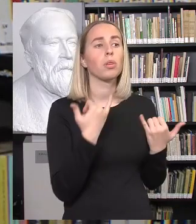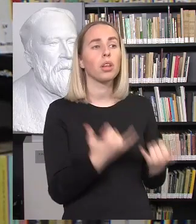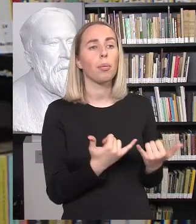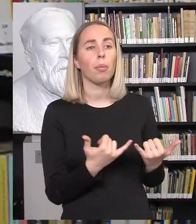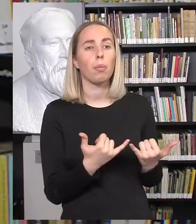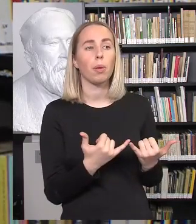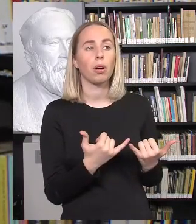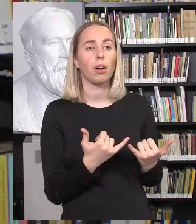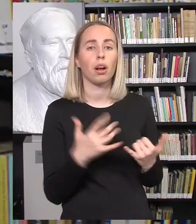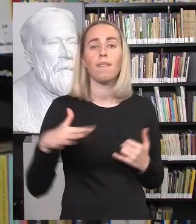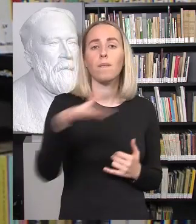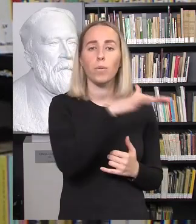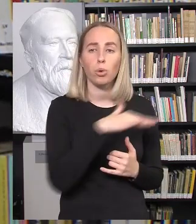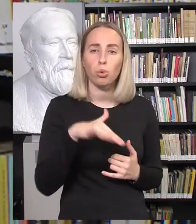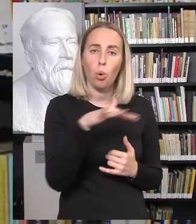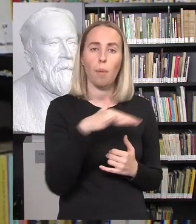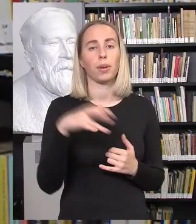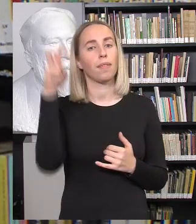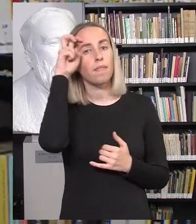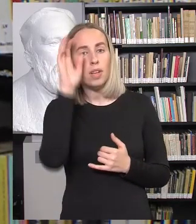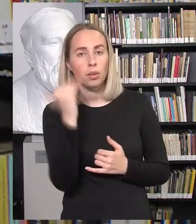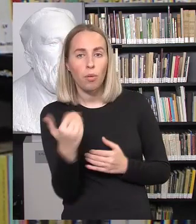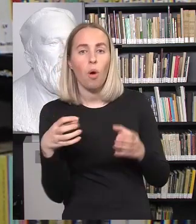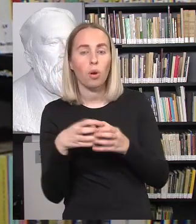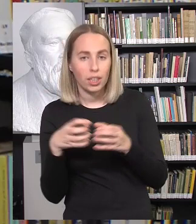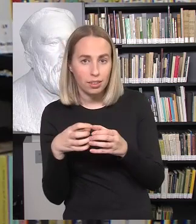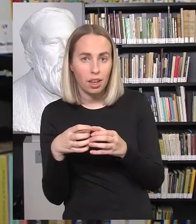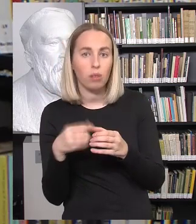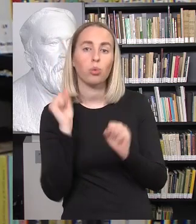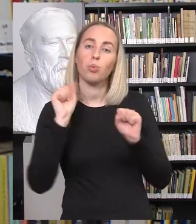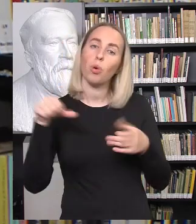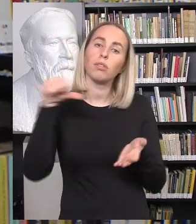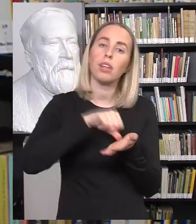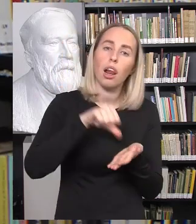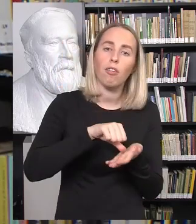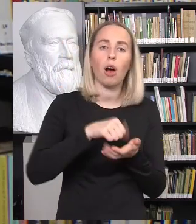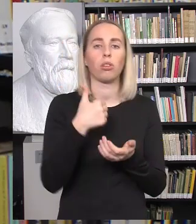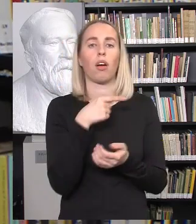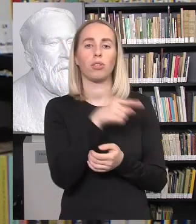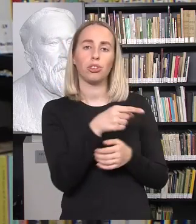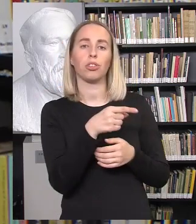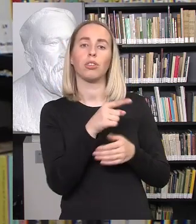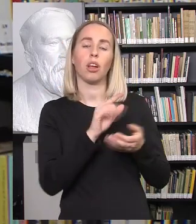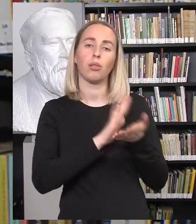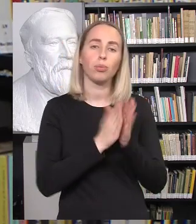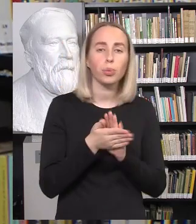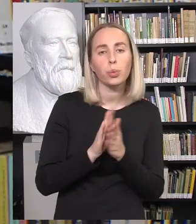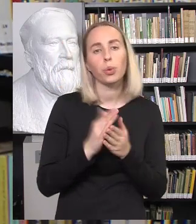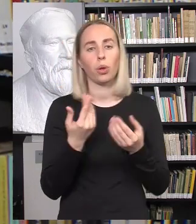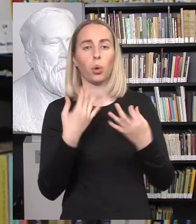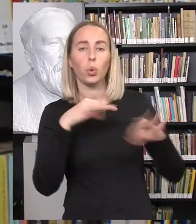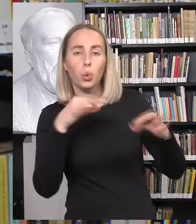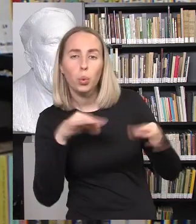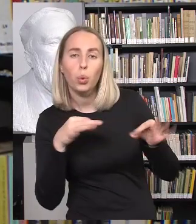plačiai visuomeniai, nevyriausybinėms organizacijoms kažkaip dalyvauti tos programos aptarėme, pasiūlymus